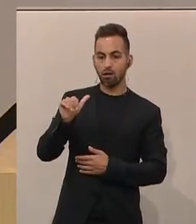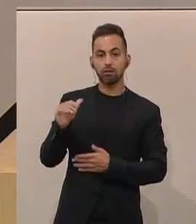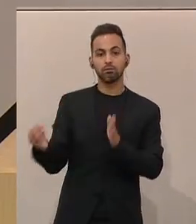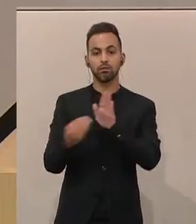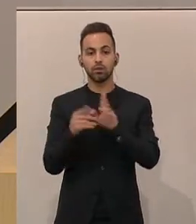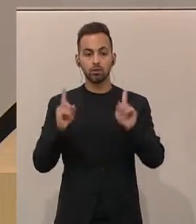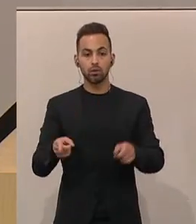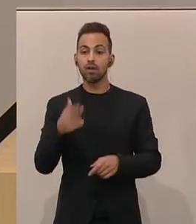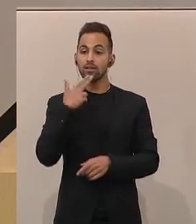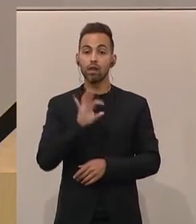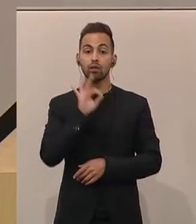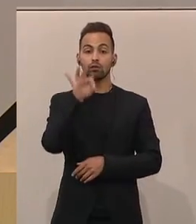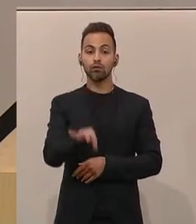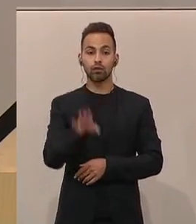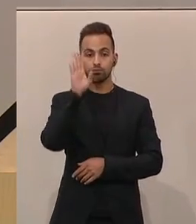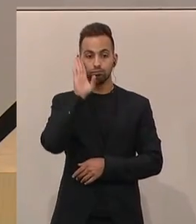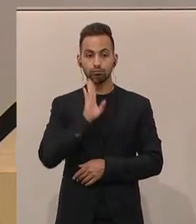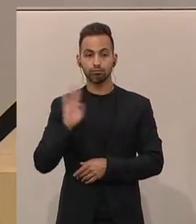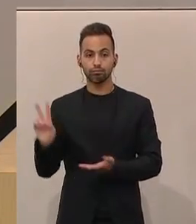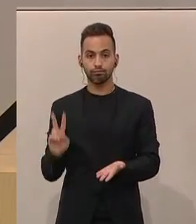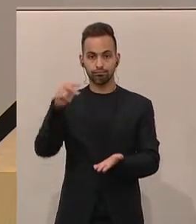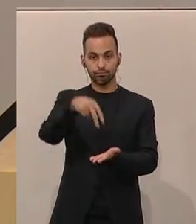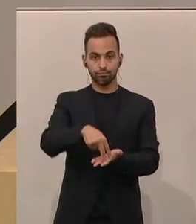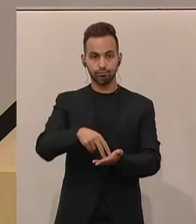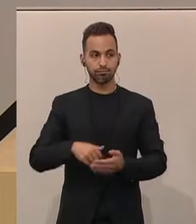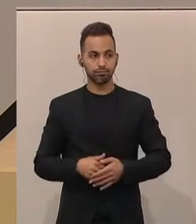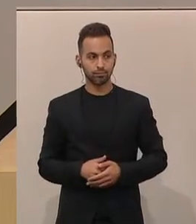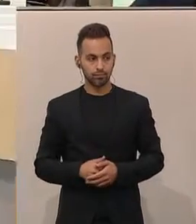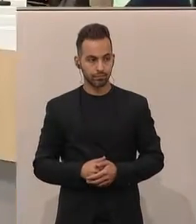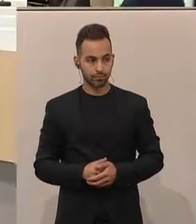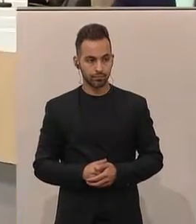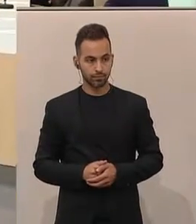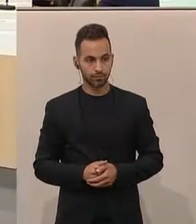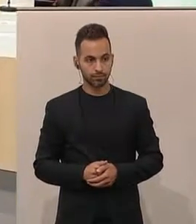hierfür eintritt, den bitte ich um ein Zeichen der Zustimmung.